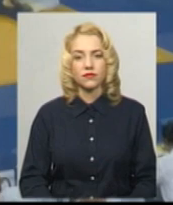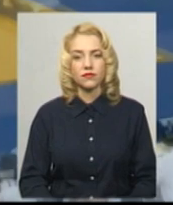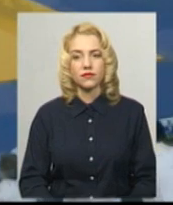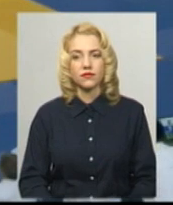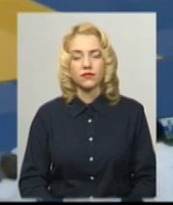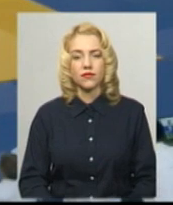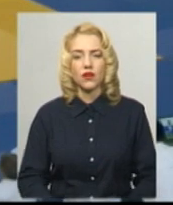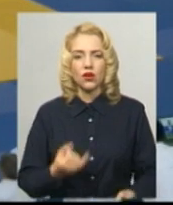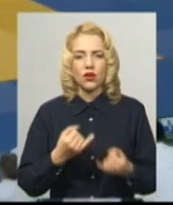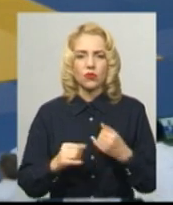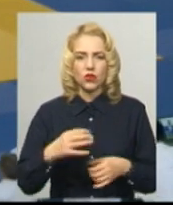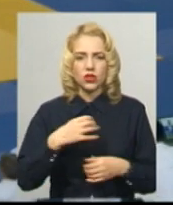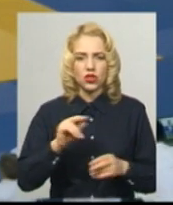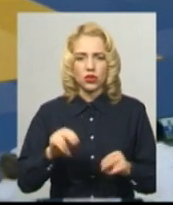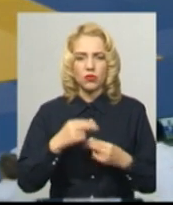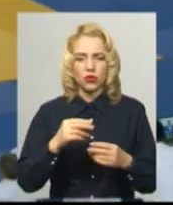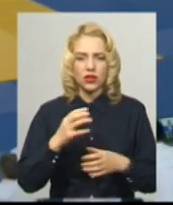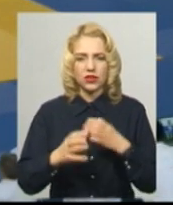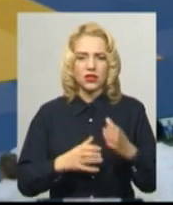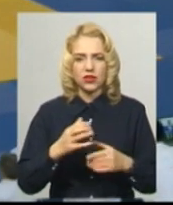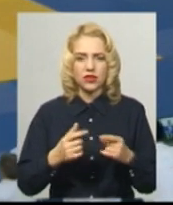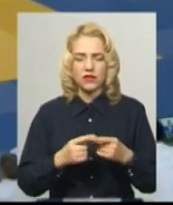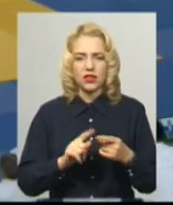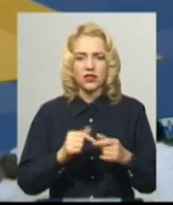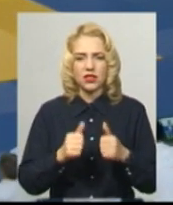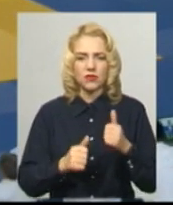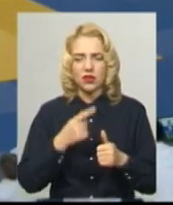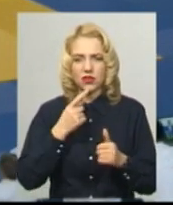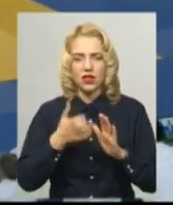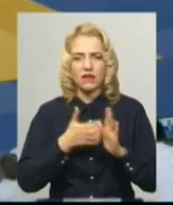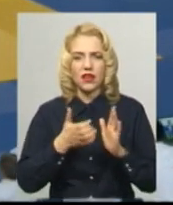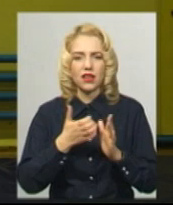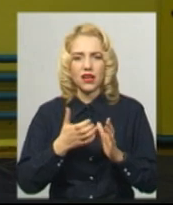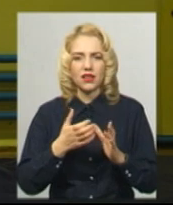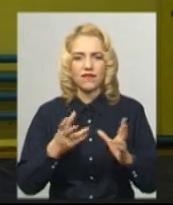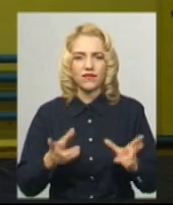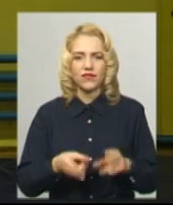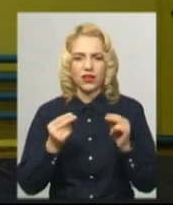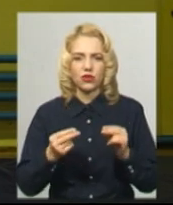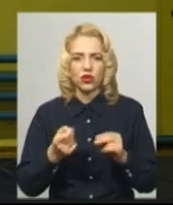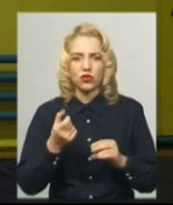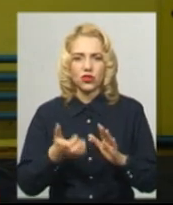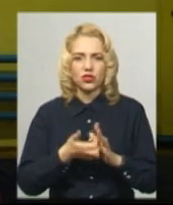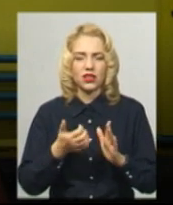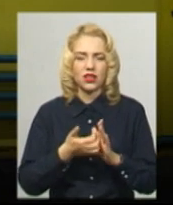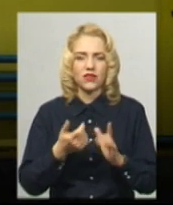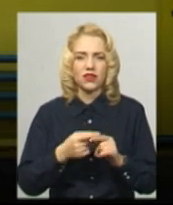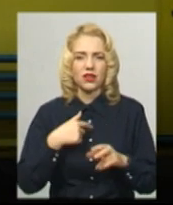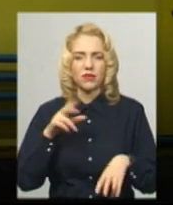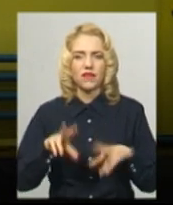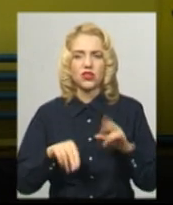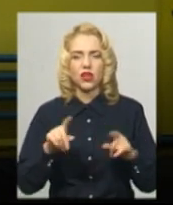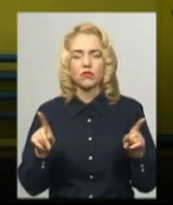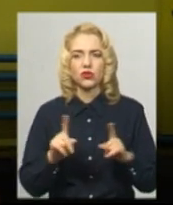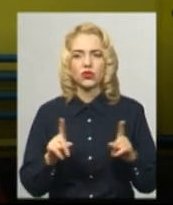Бронзовий председ чемпіонату світу Станіслав Сергійчук каже, на цих змаганнях йому трішки не вистачило фарту. Трішки не вистачило. Ми вважаємо, що